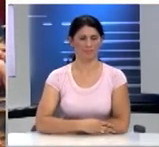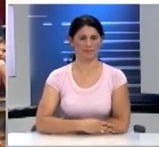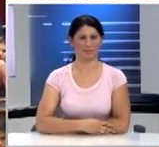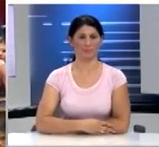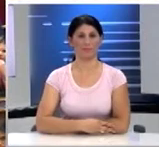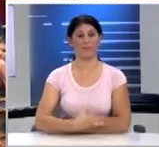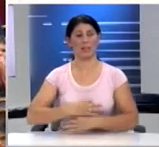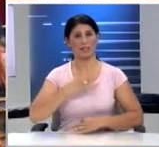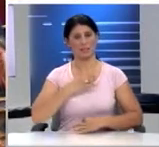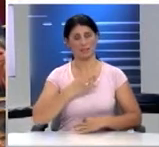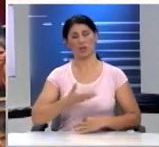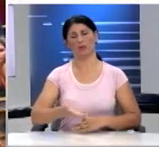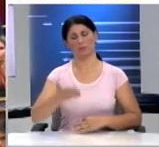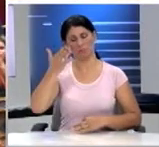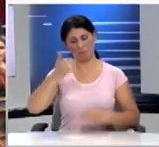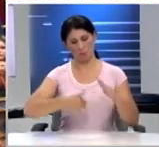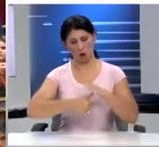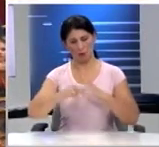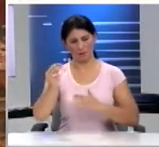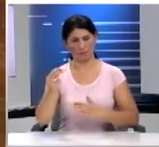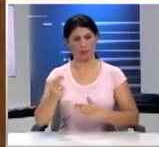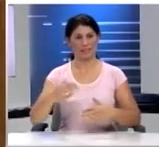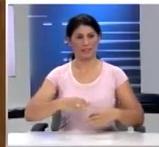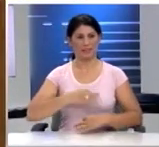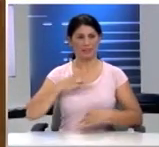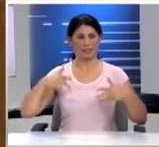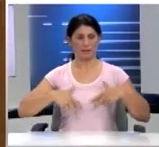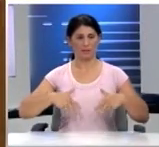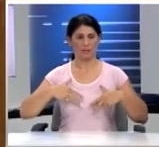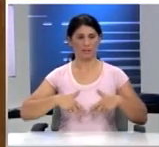Αξιότιμη κύριε Πρόεδρε της Βουλής Κύριοι Υπουργοί